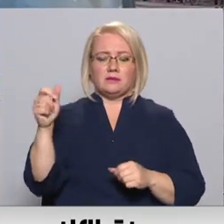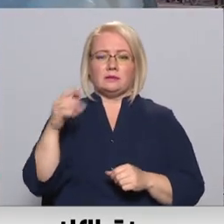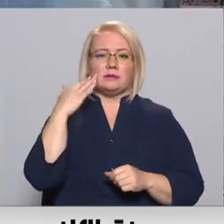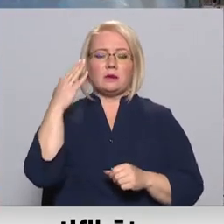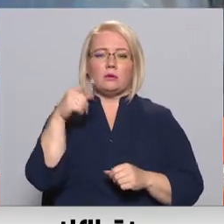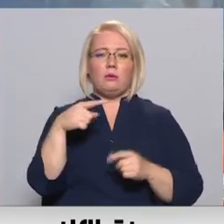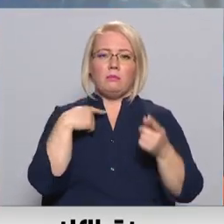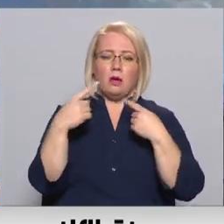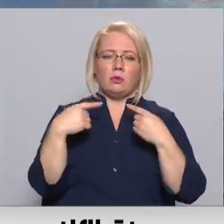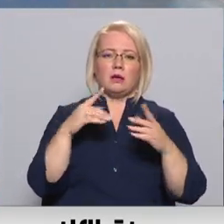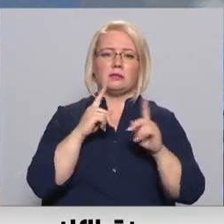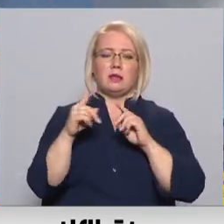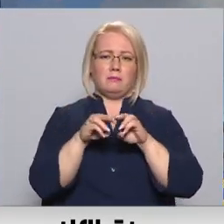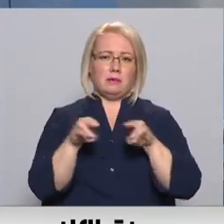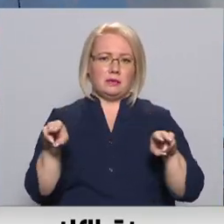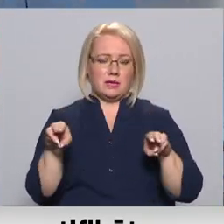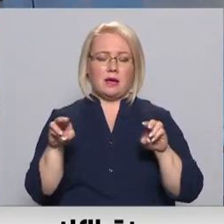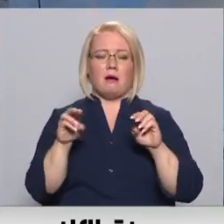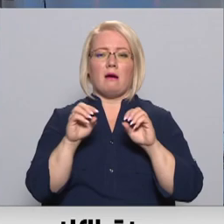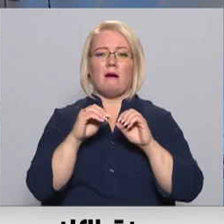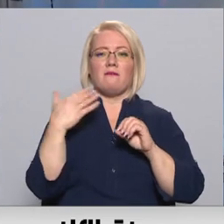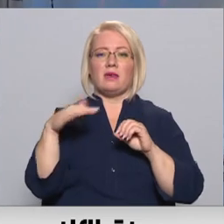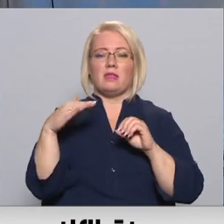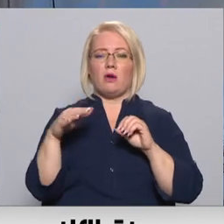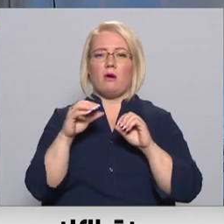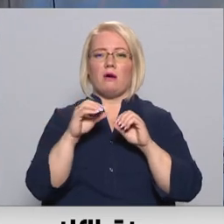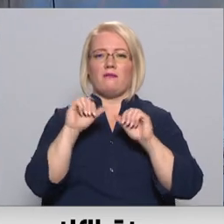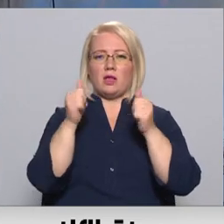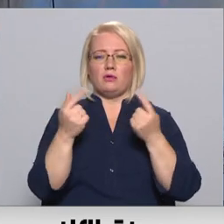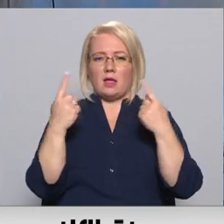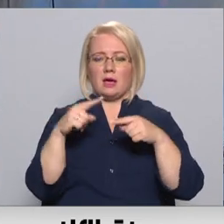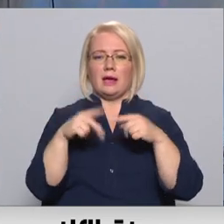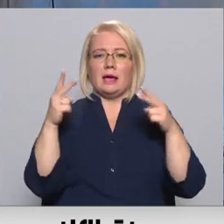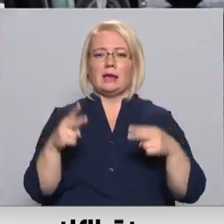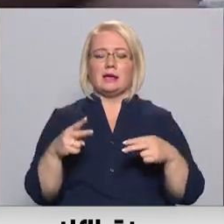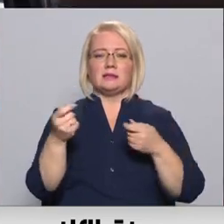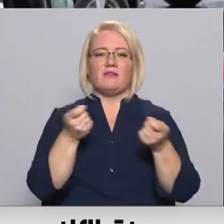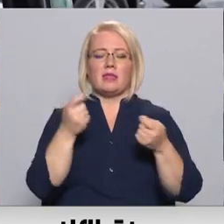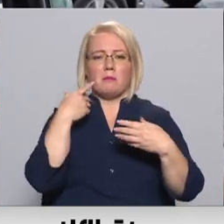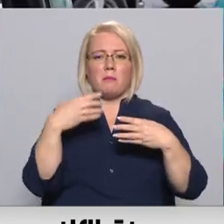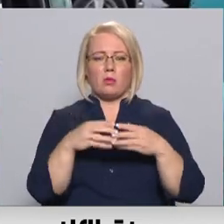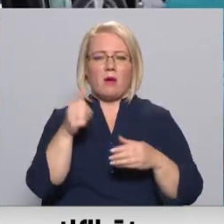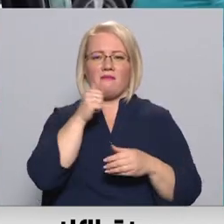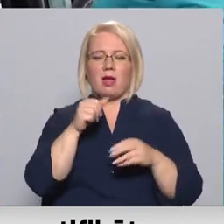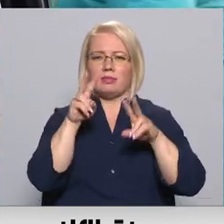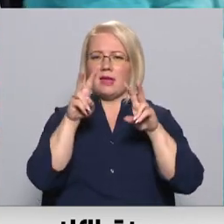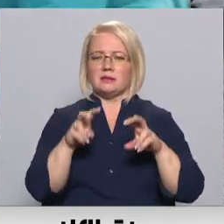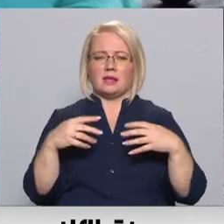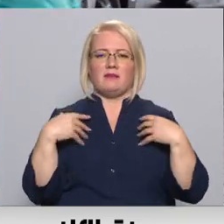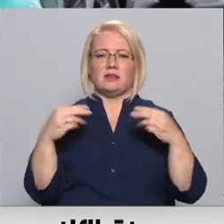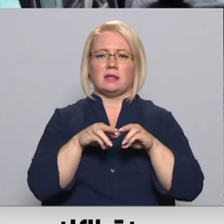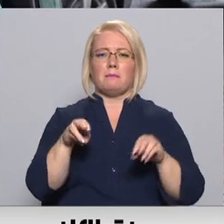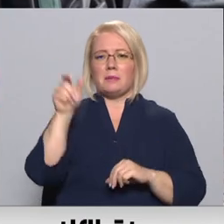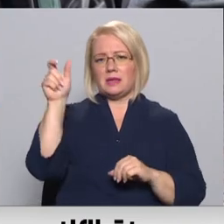šo pārunāt satiksmas ministrijā. Sižde veidošanas laikā arī krīzes vadības padomē vēl nebija skatīts veselības ministra